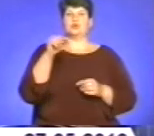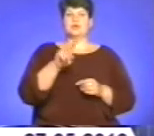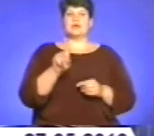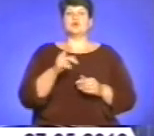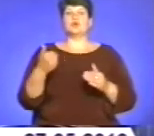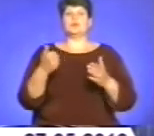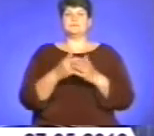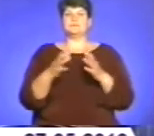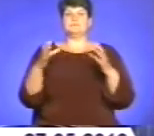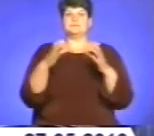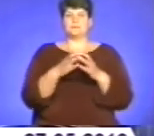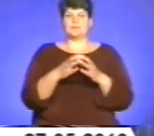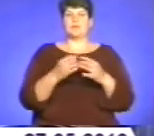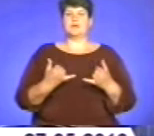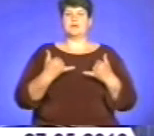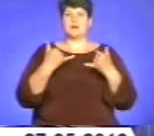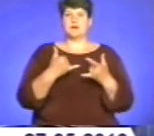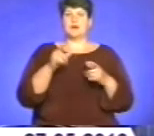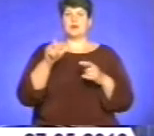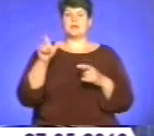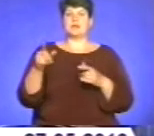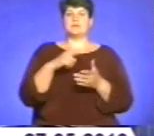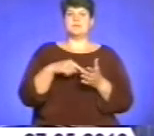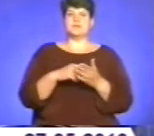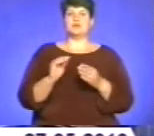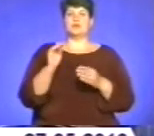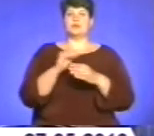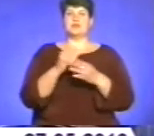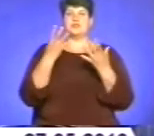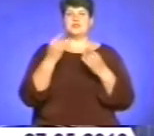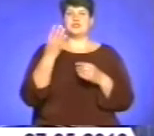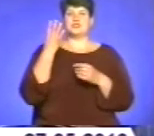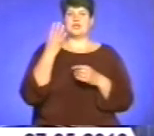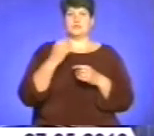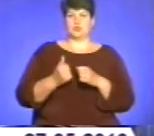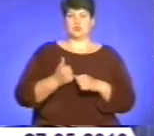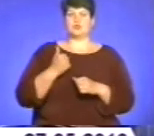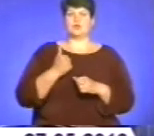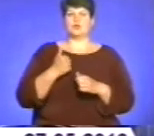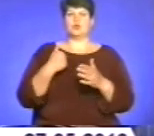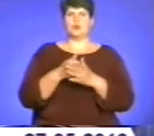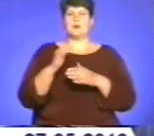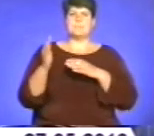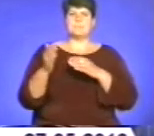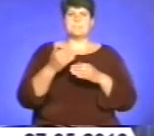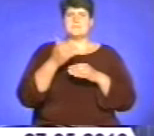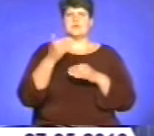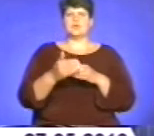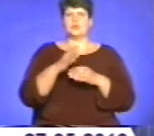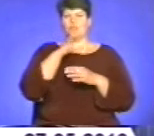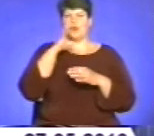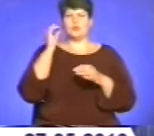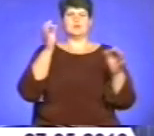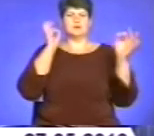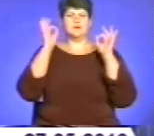когорти почесних громадян міста додалося ще четверо достойників. До пізній ночі не стихала музика